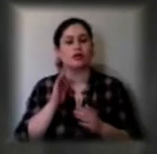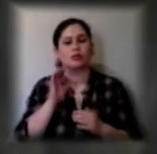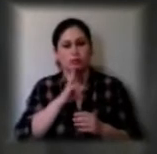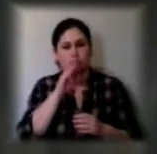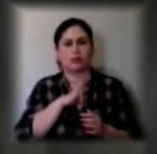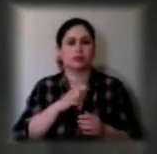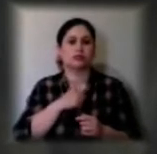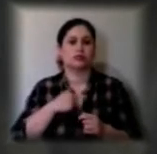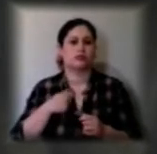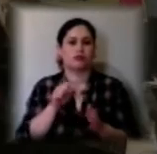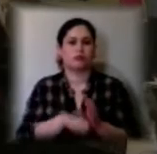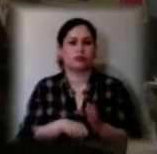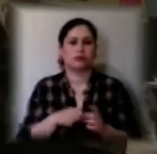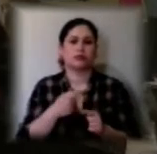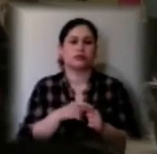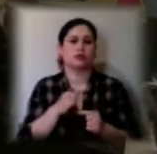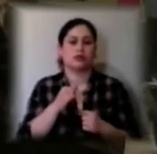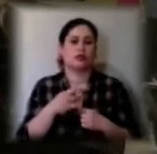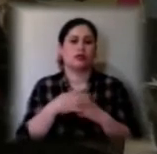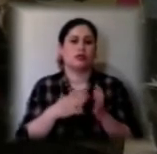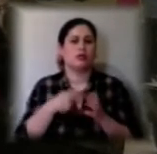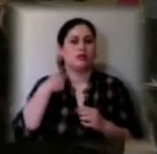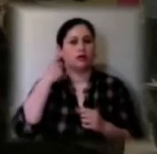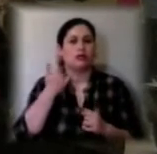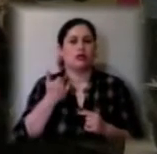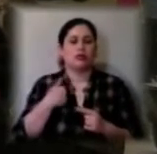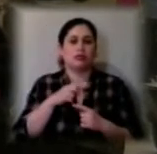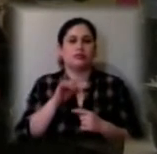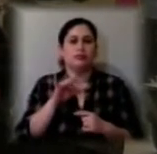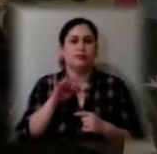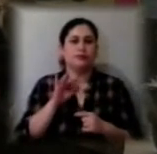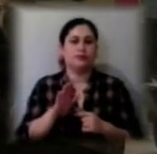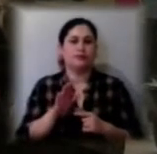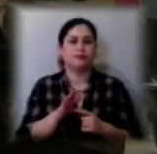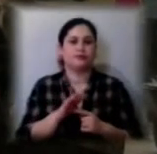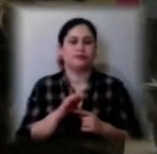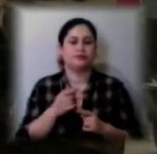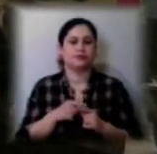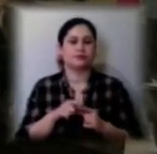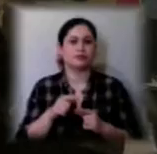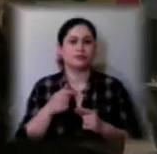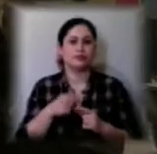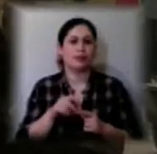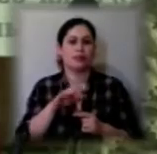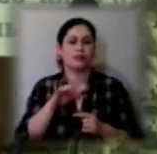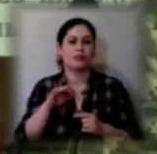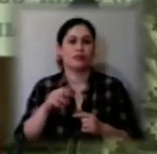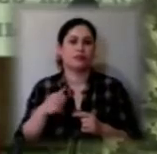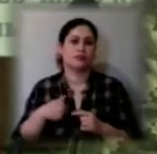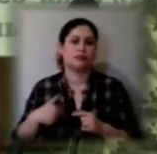пройду. Мені 19 років, я з Береслава, хочу служити в піхоті, дуже хочу.